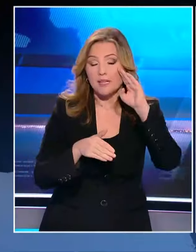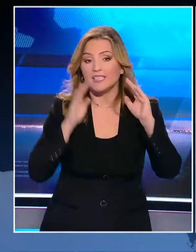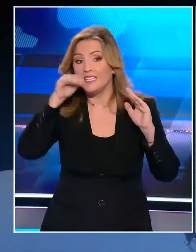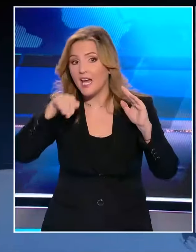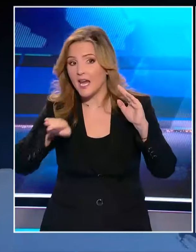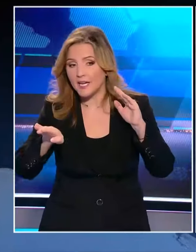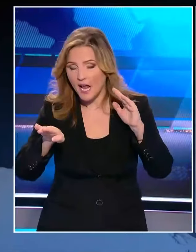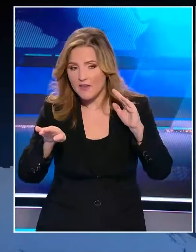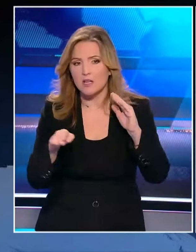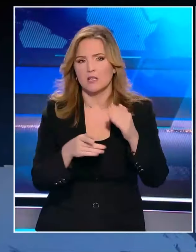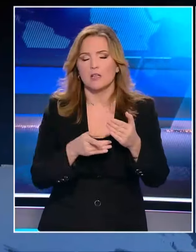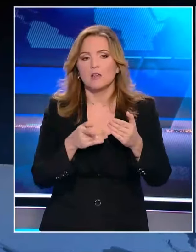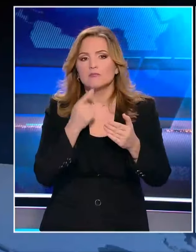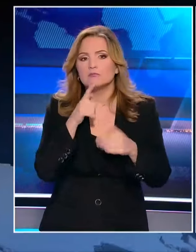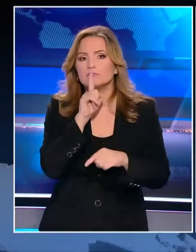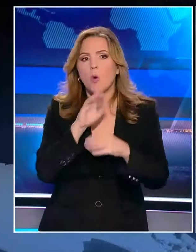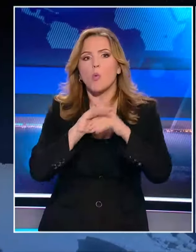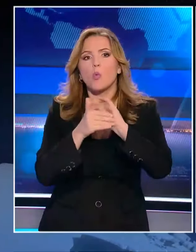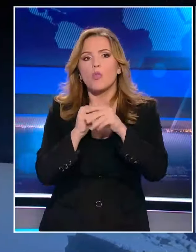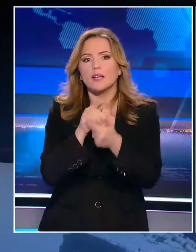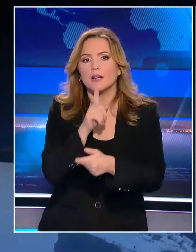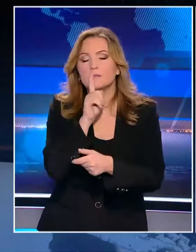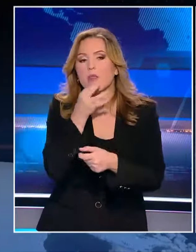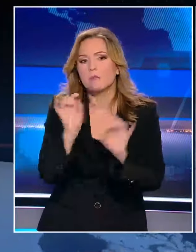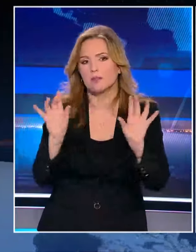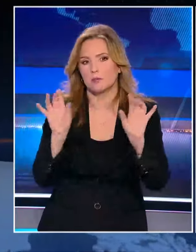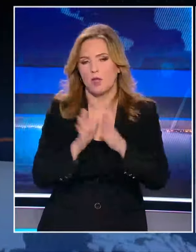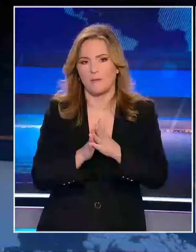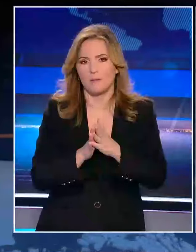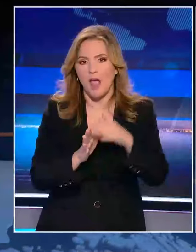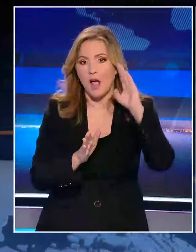όσο και το Ιράν, σύμμαχοι του Ισραήλ και της Χεσμολά αντίστοιχα, κρατούν χαμηλούς τόνους.